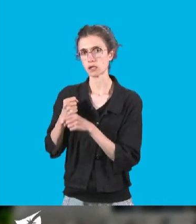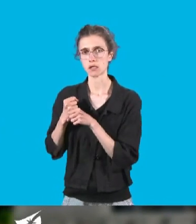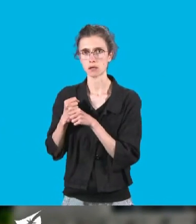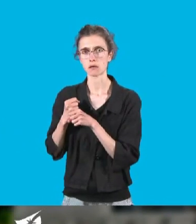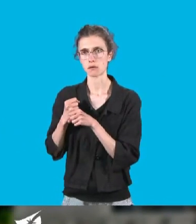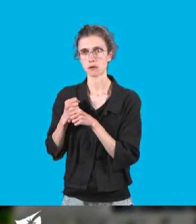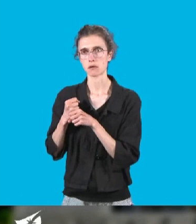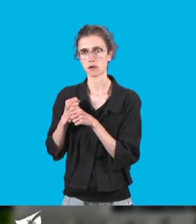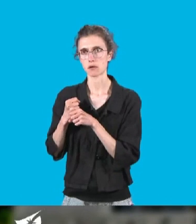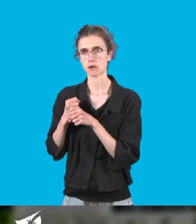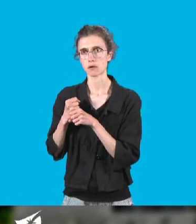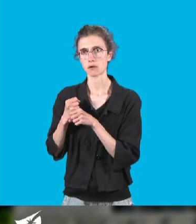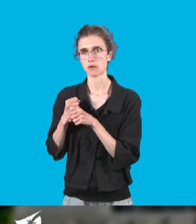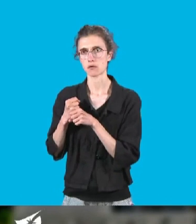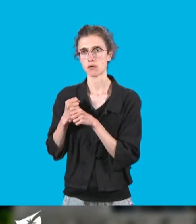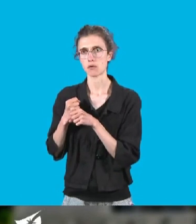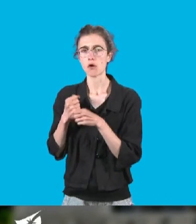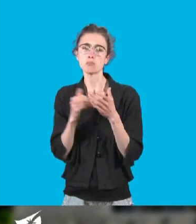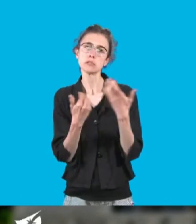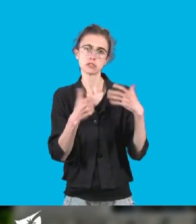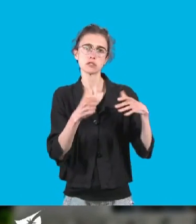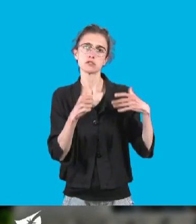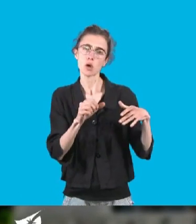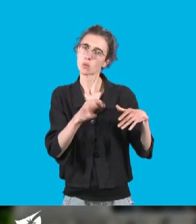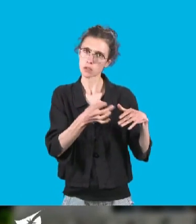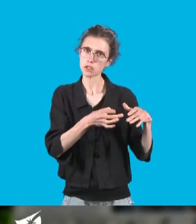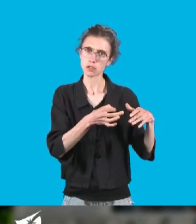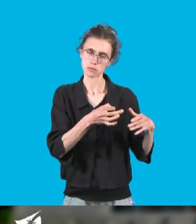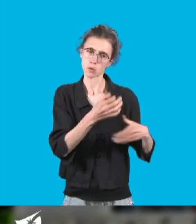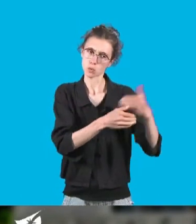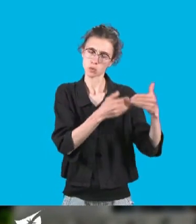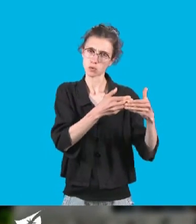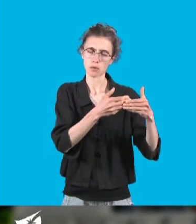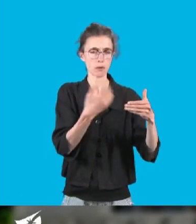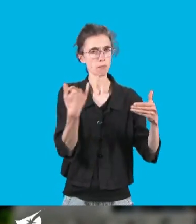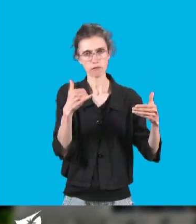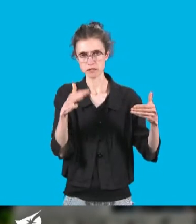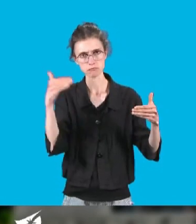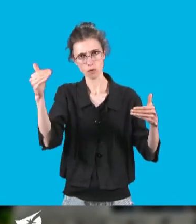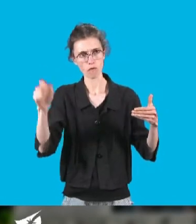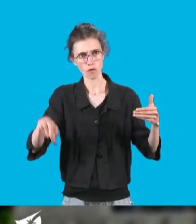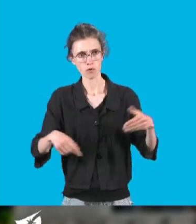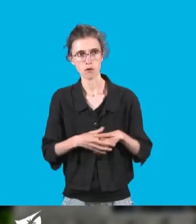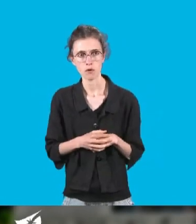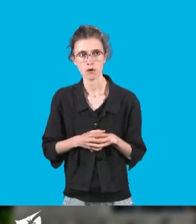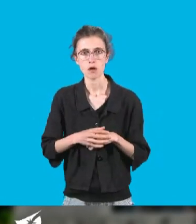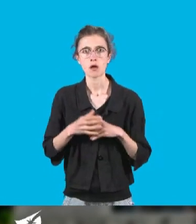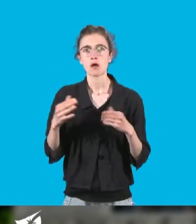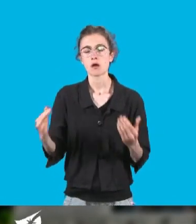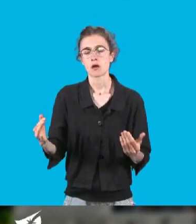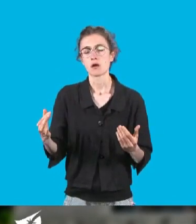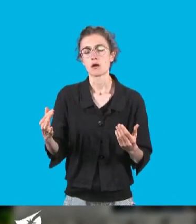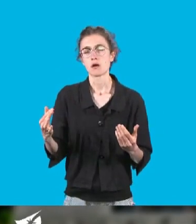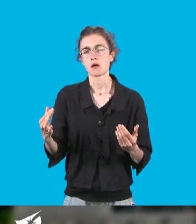D'autres sont à venir. Notons tout de même que ce sont essentiellement des logements libres et